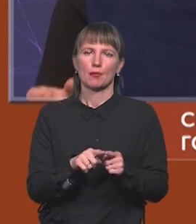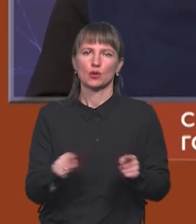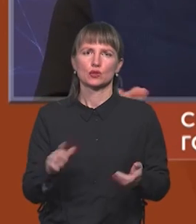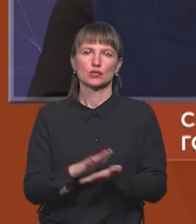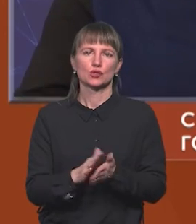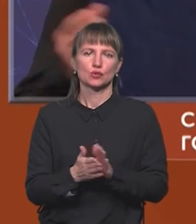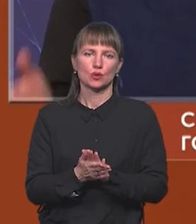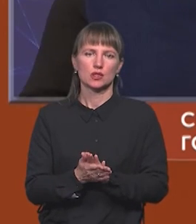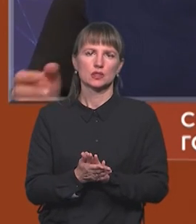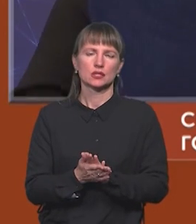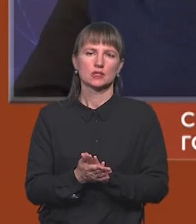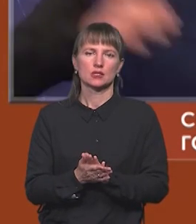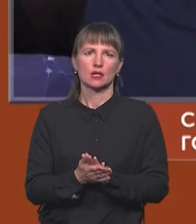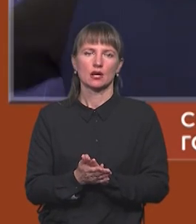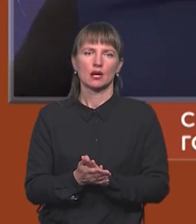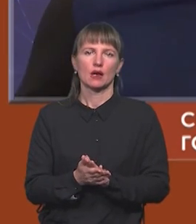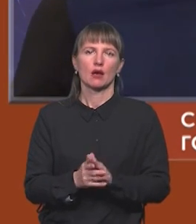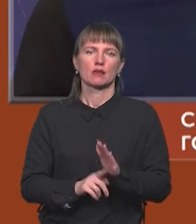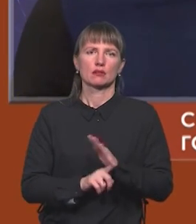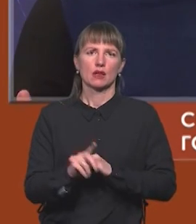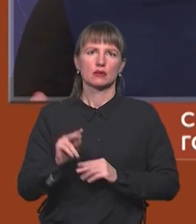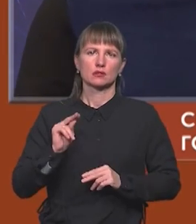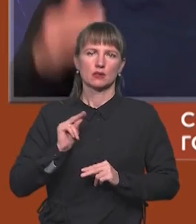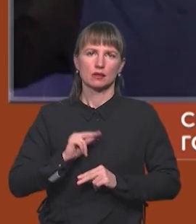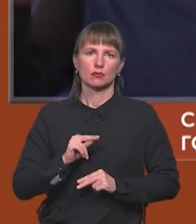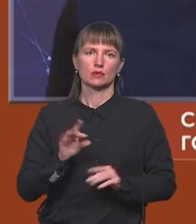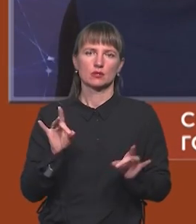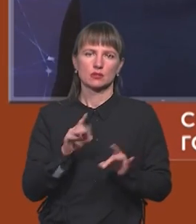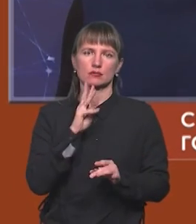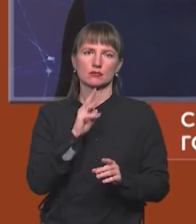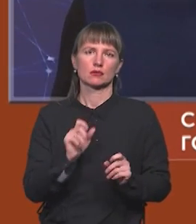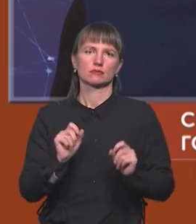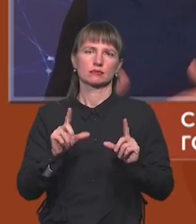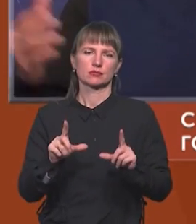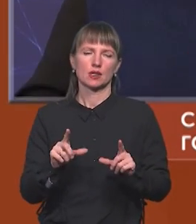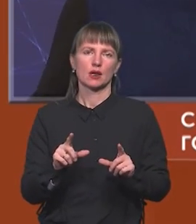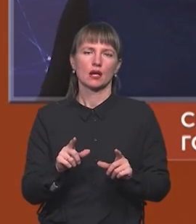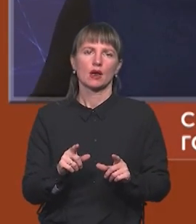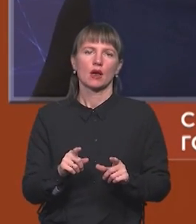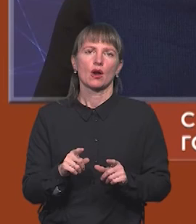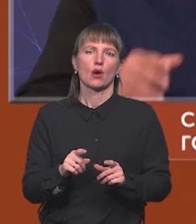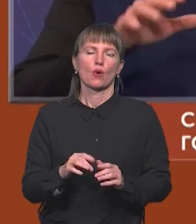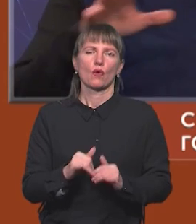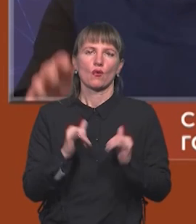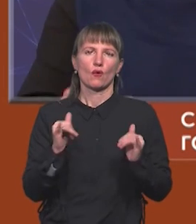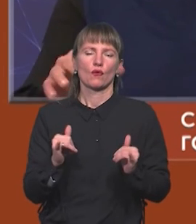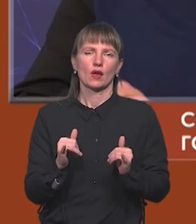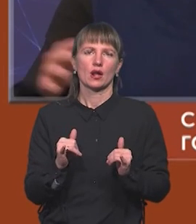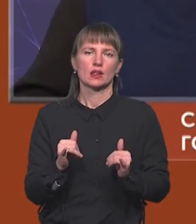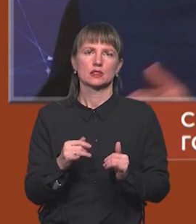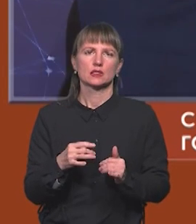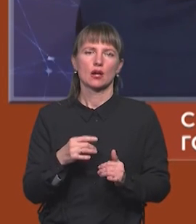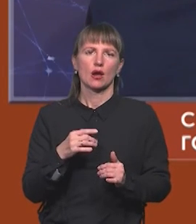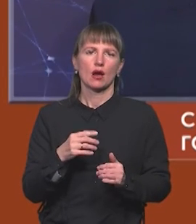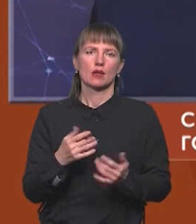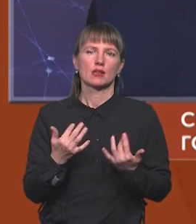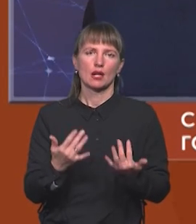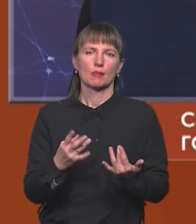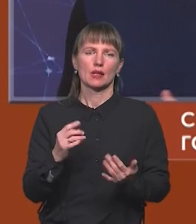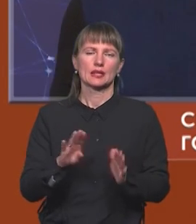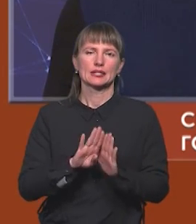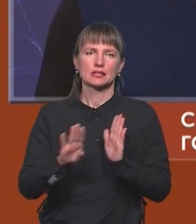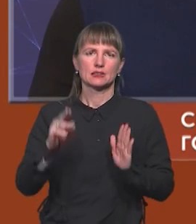Ми просто продивилися, да, запрацювали ресторани, хопа, виросла заробітна плата. Зменшився попит на дистанційні якісь послуги, раз, і темпи росту